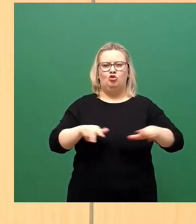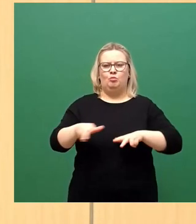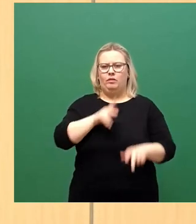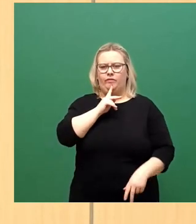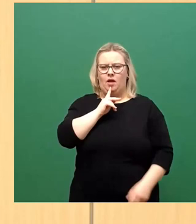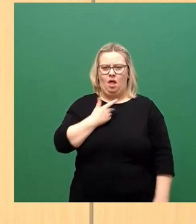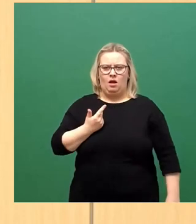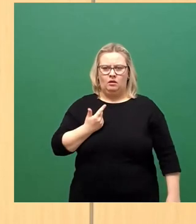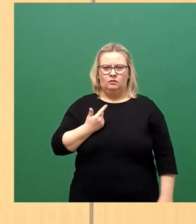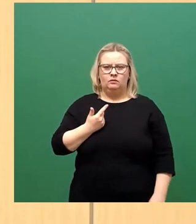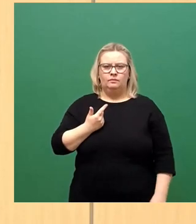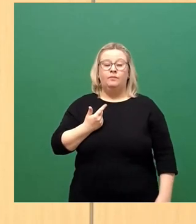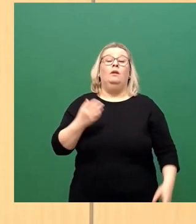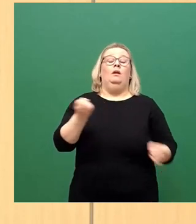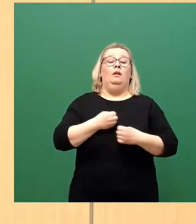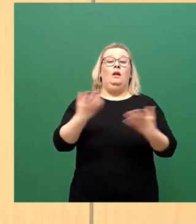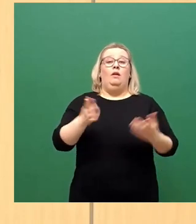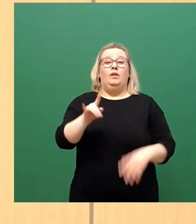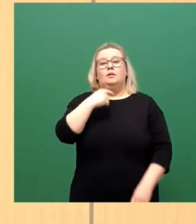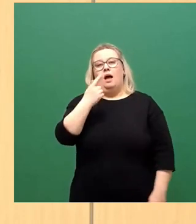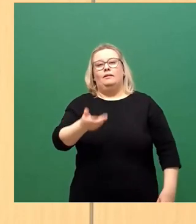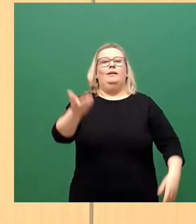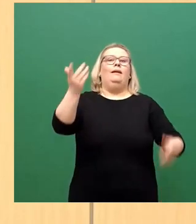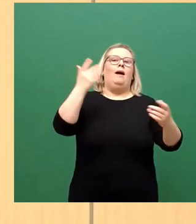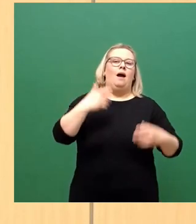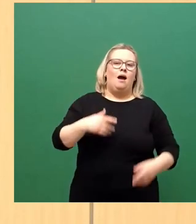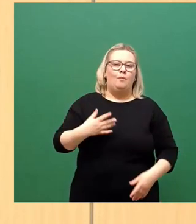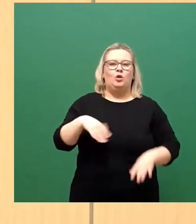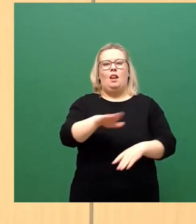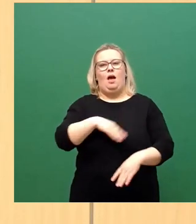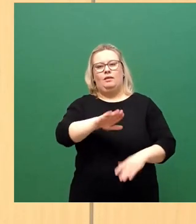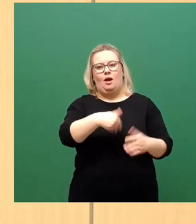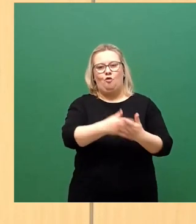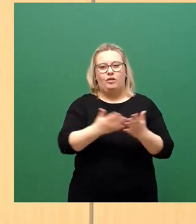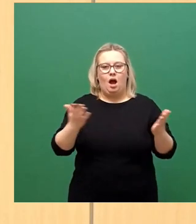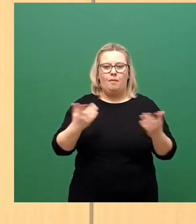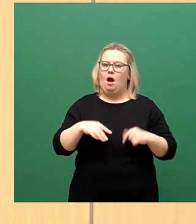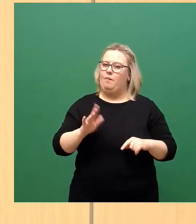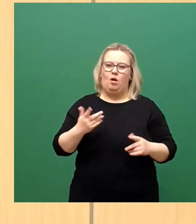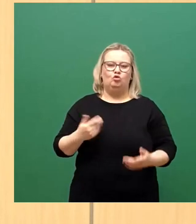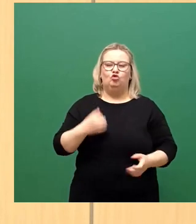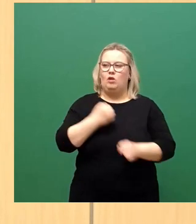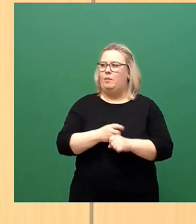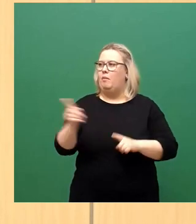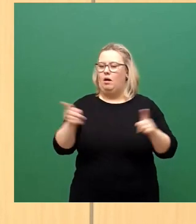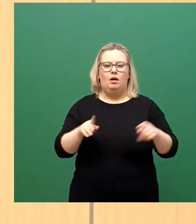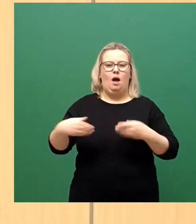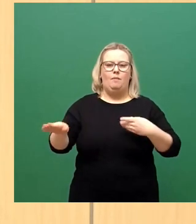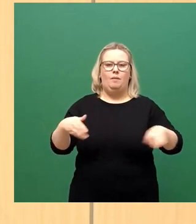Natürlich wird man wieder sagen, ja, das ist ja eigentlich Sache des Landes, aber so geht es ja auch schon seit Beginn der Pandemie.